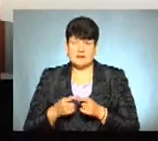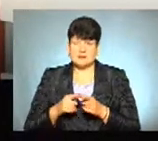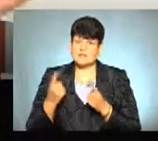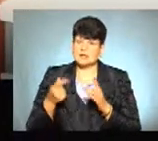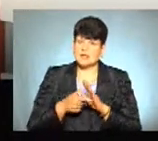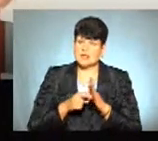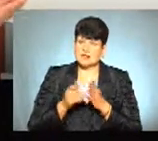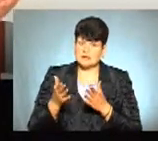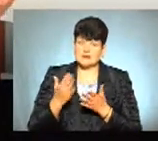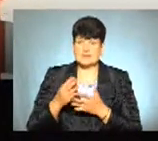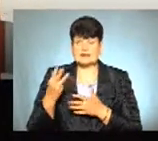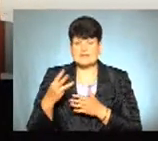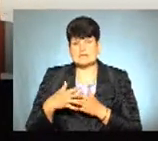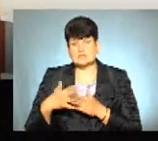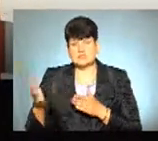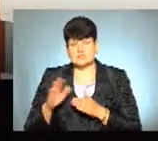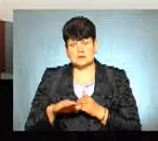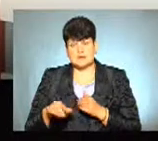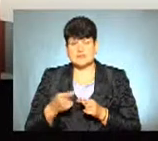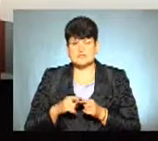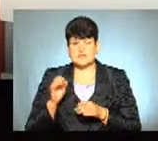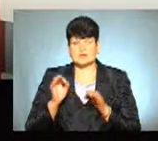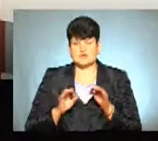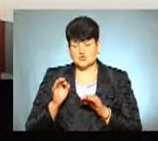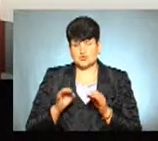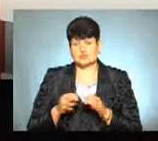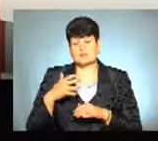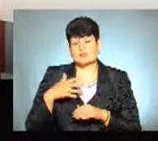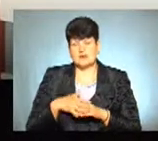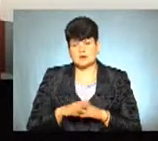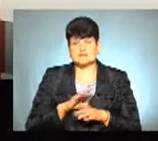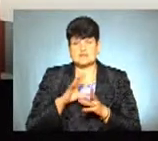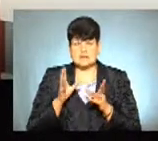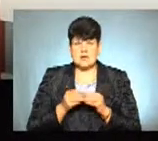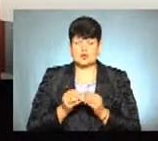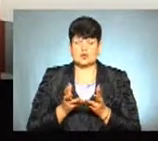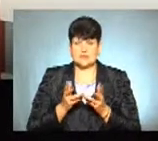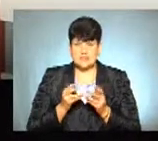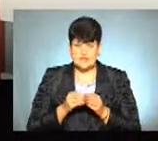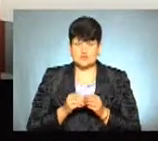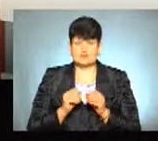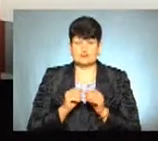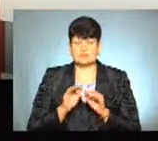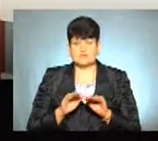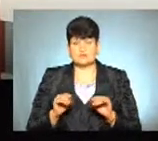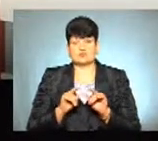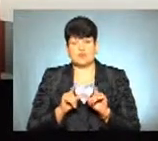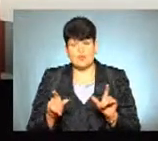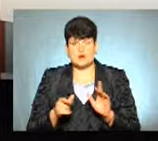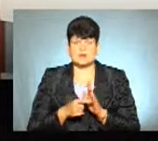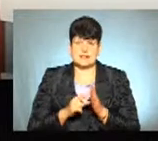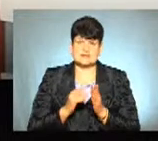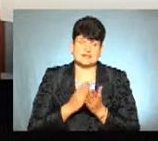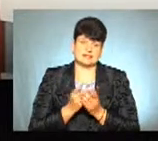клас, де є 30 і більше учнів, і цей відсоток зрозуміло, що від загальної кількості учнів у школі чи даному класі є